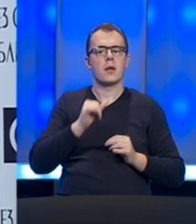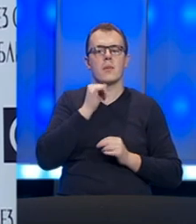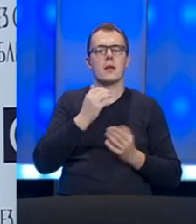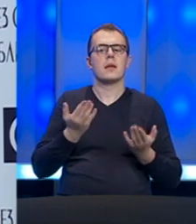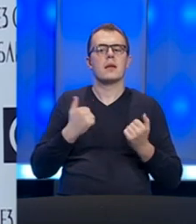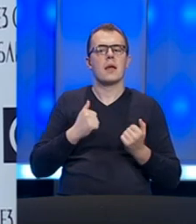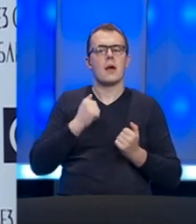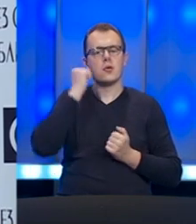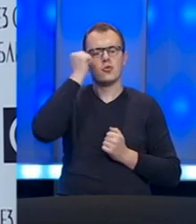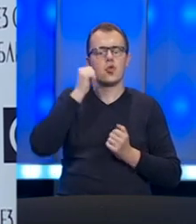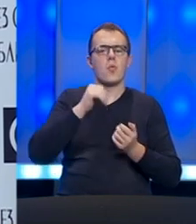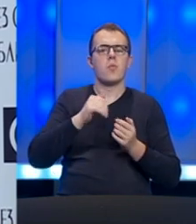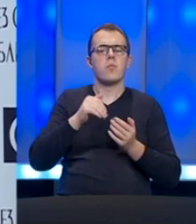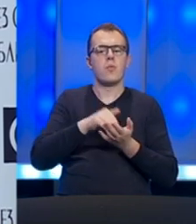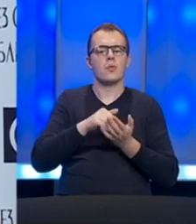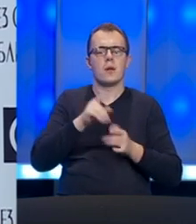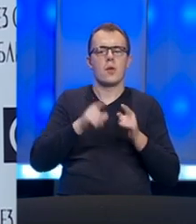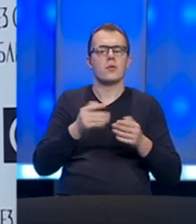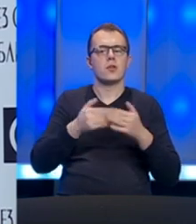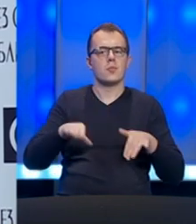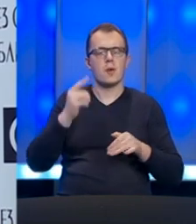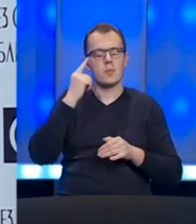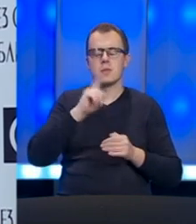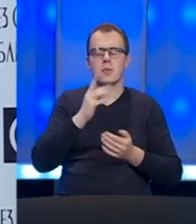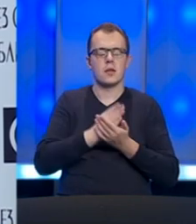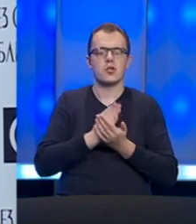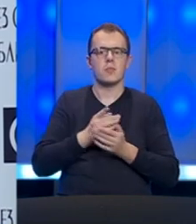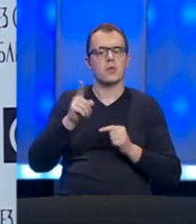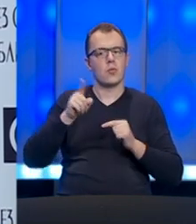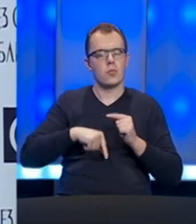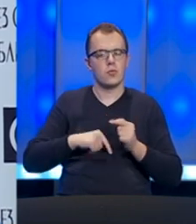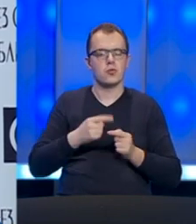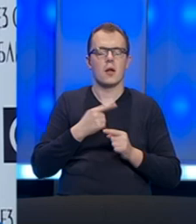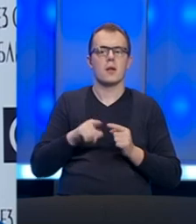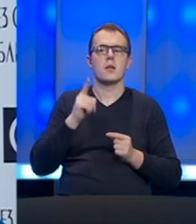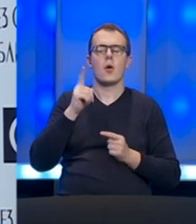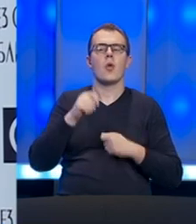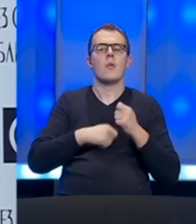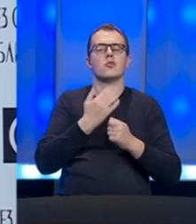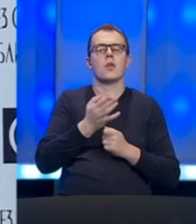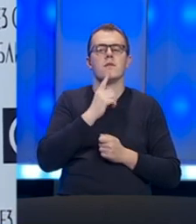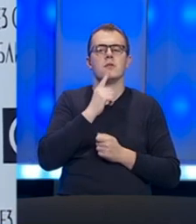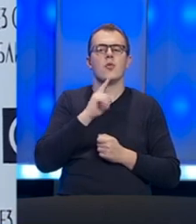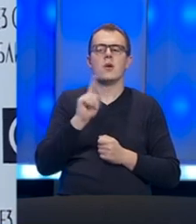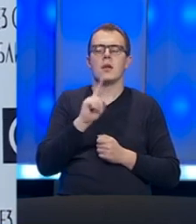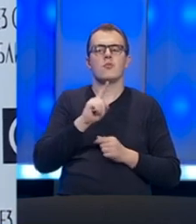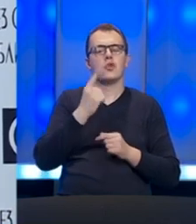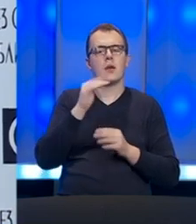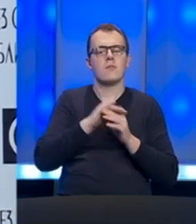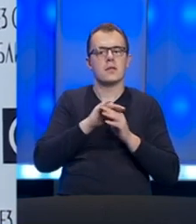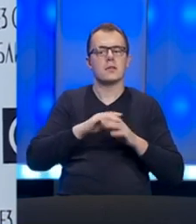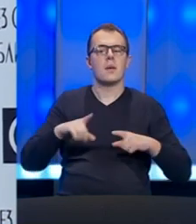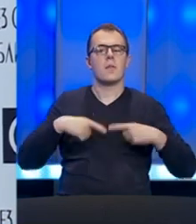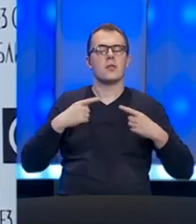da zupotrebe određene mjere. Mislim da neće doći do odpuštanja jer onaj poslodavac koji ne može mjesec dana da